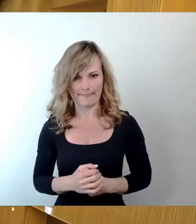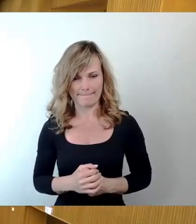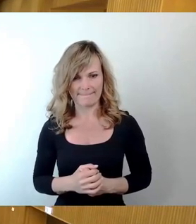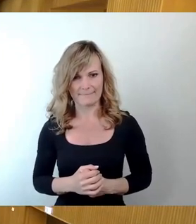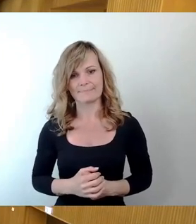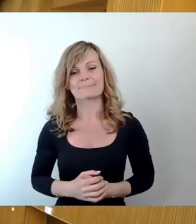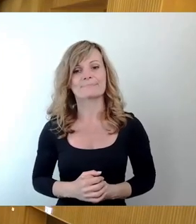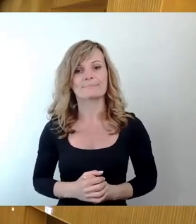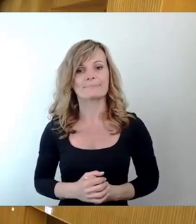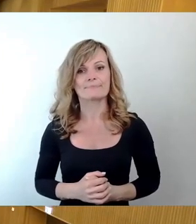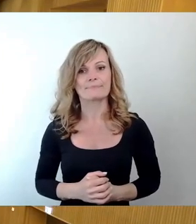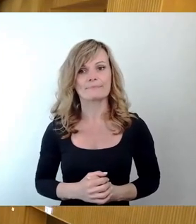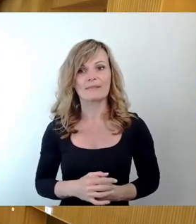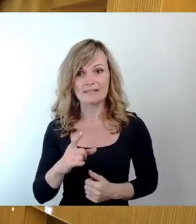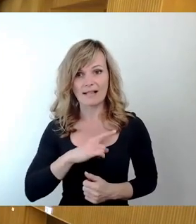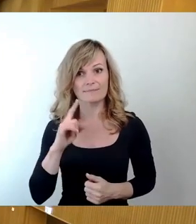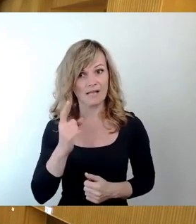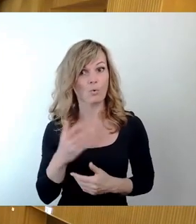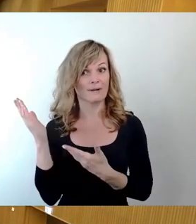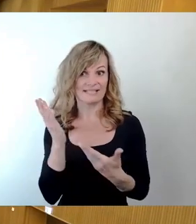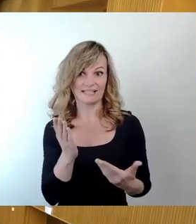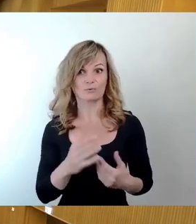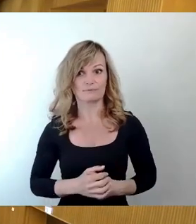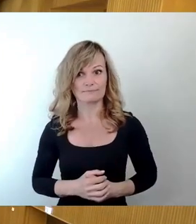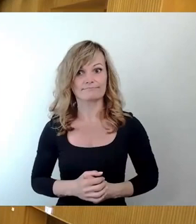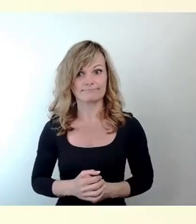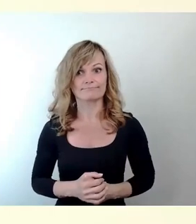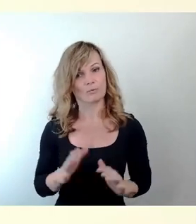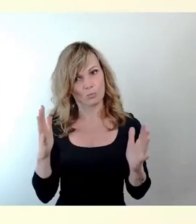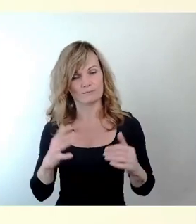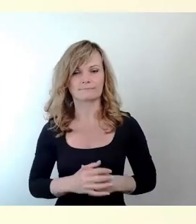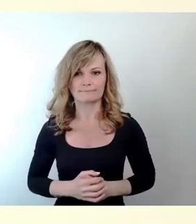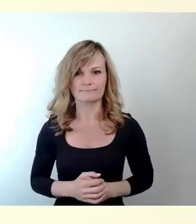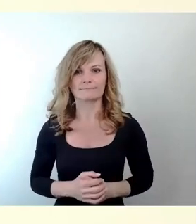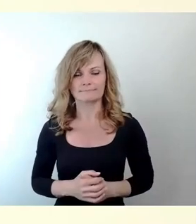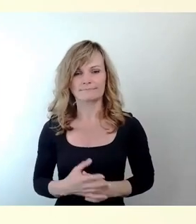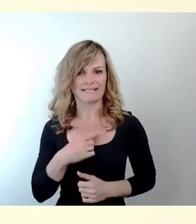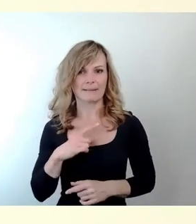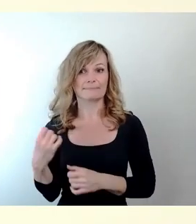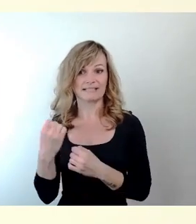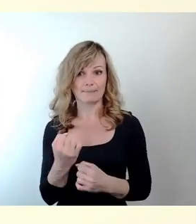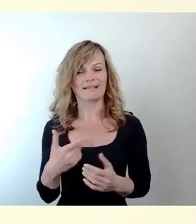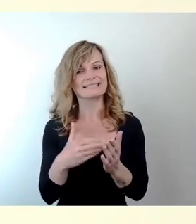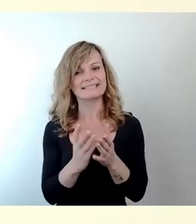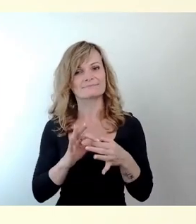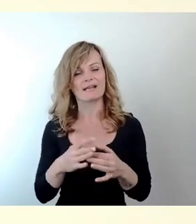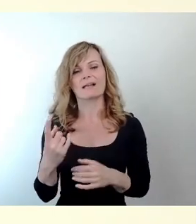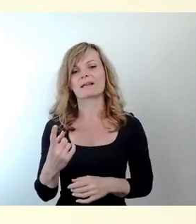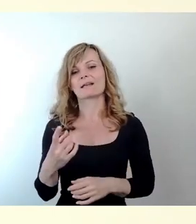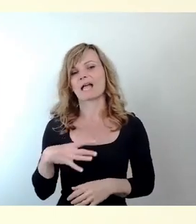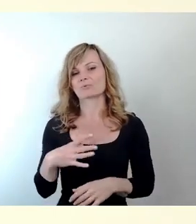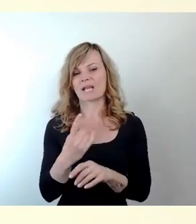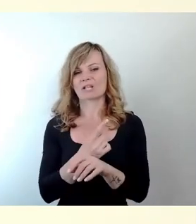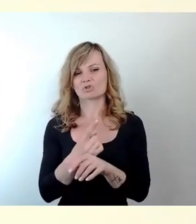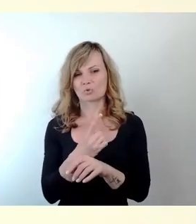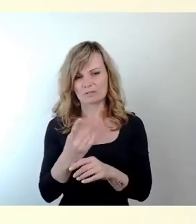Ich habe natürlich auch eine Präsentation mitgebracht, um diese Aktuelle Stunde entsprechend zu